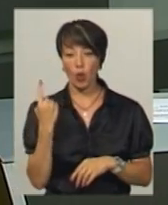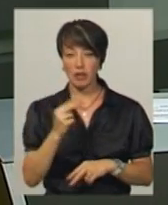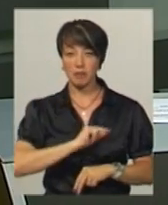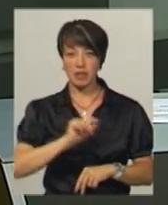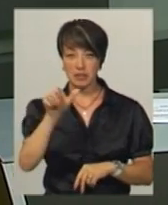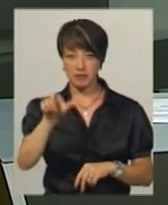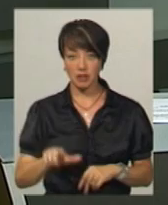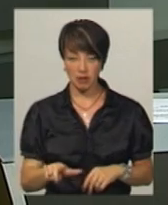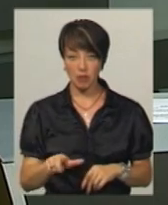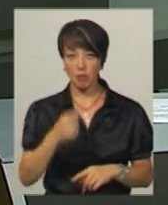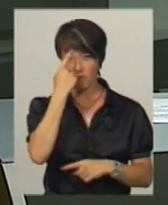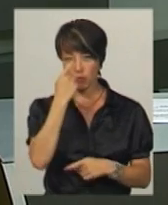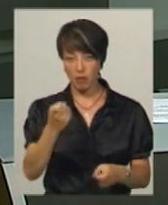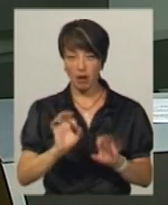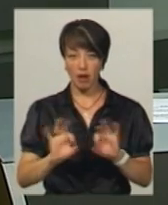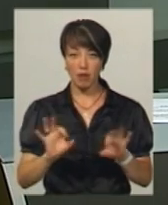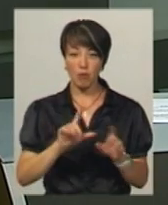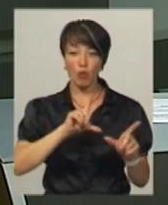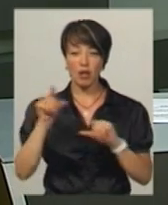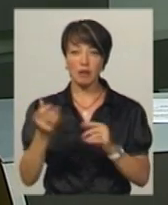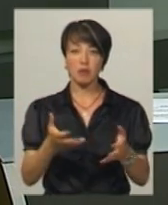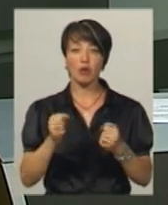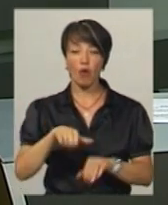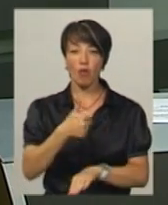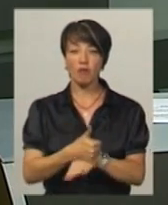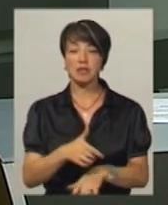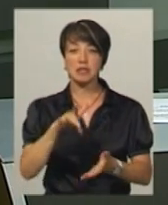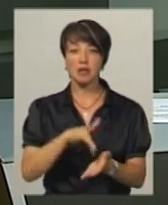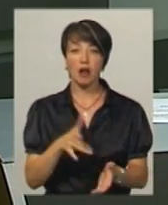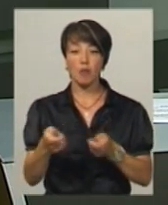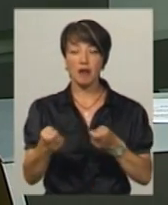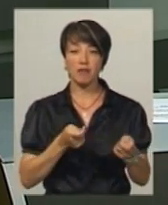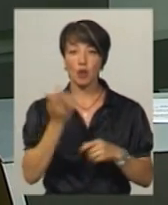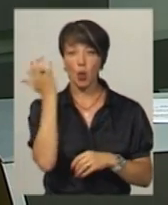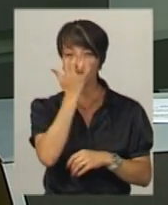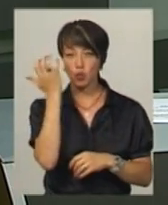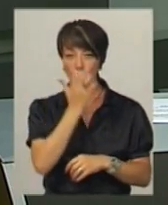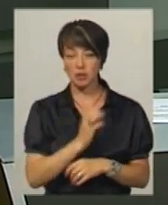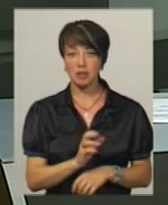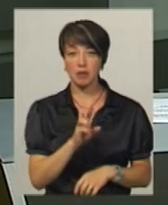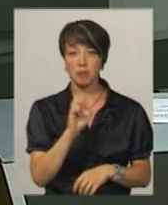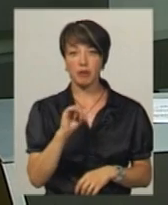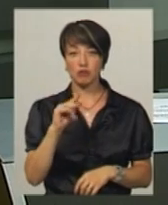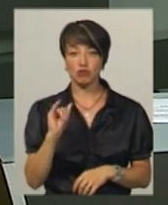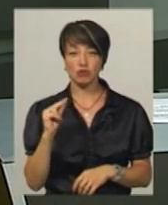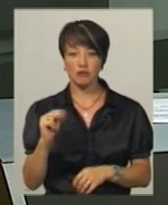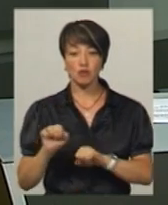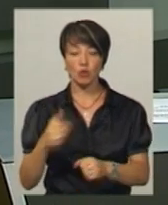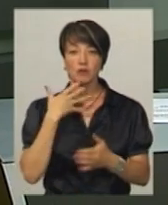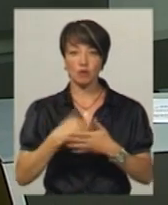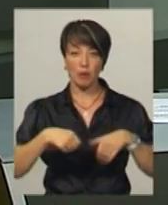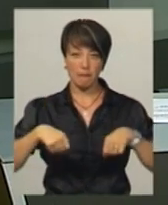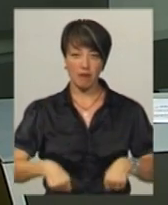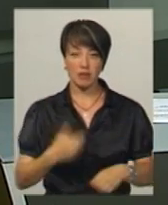працівниць Олена Серветник повідомляє, поїхали на прийом до голови Центрального управління УТОС Владислава Більчича відстоювати свої